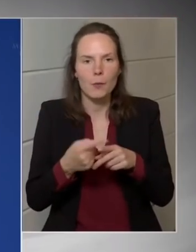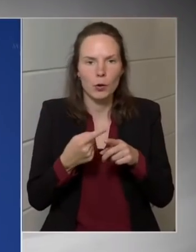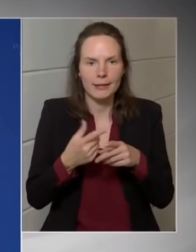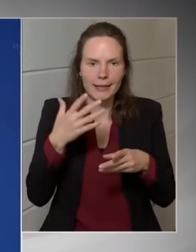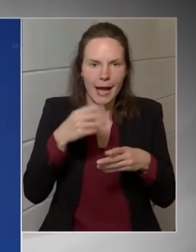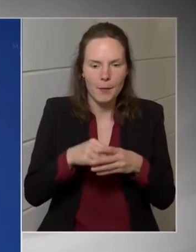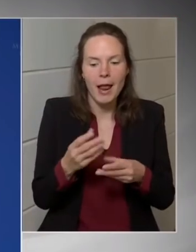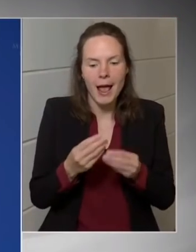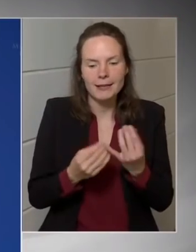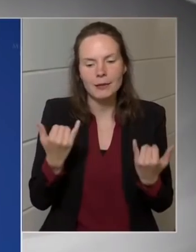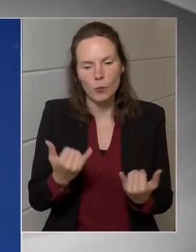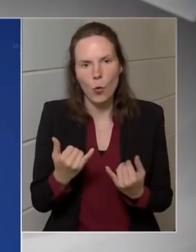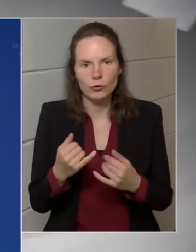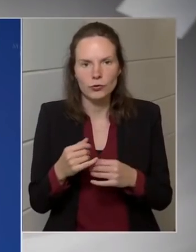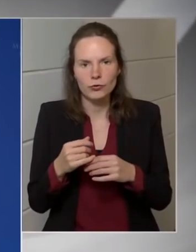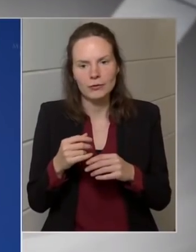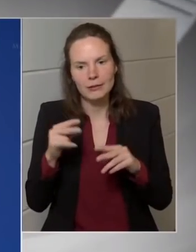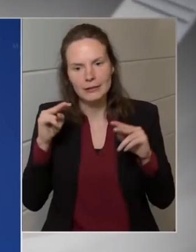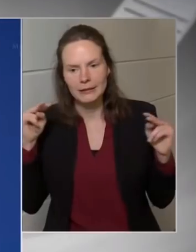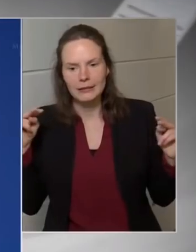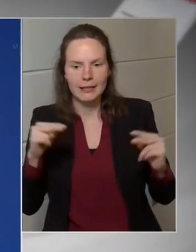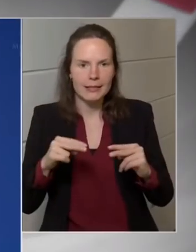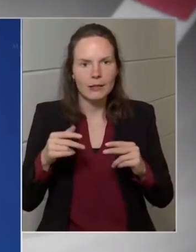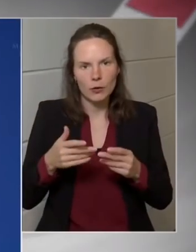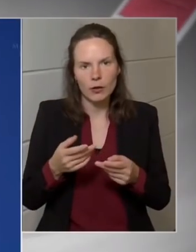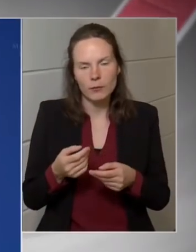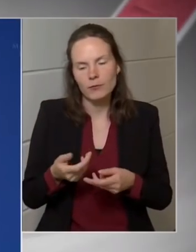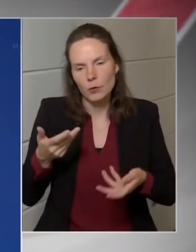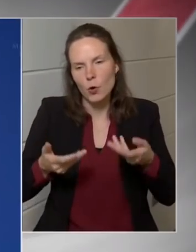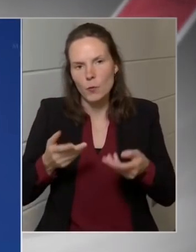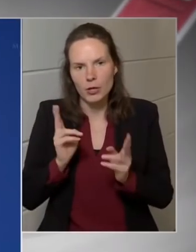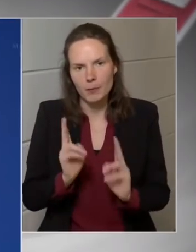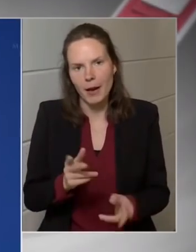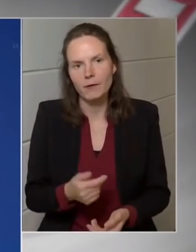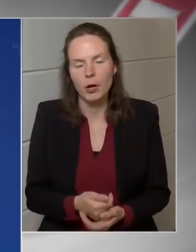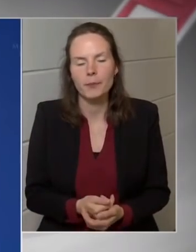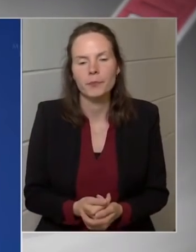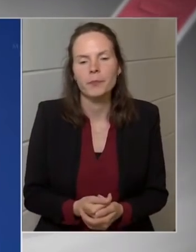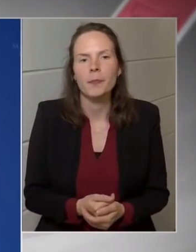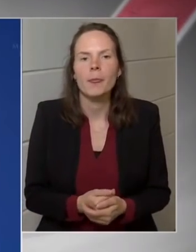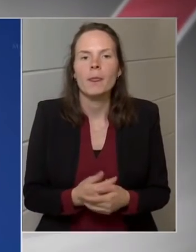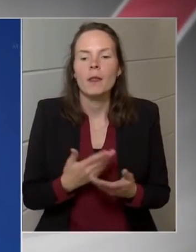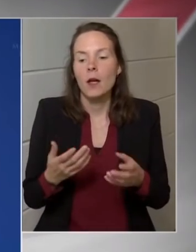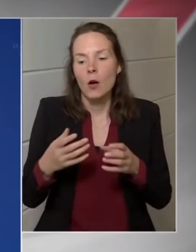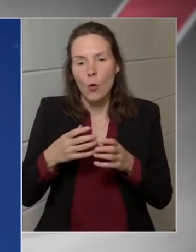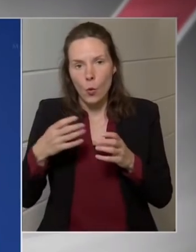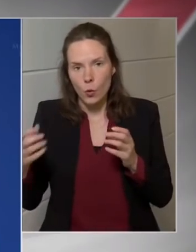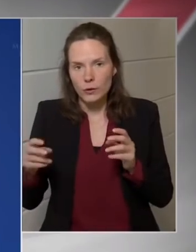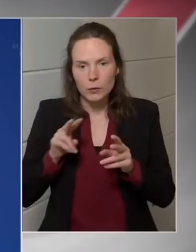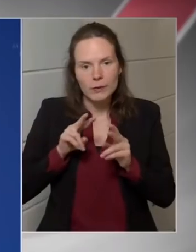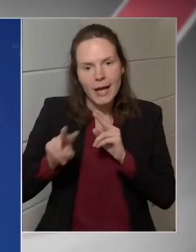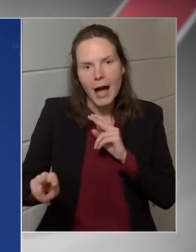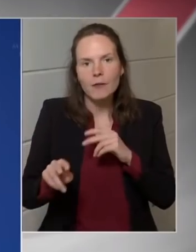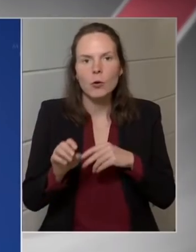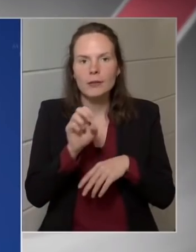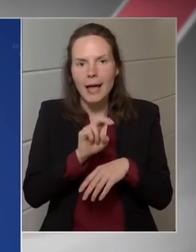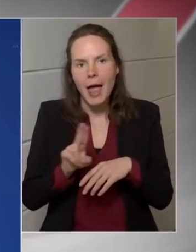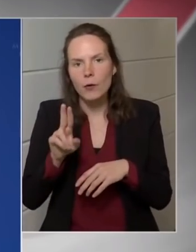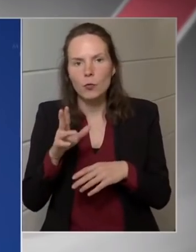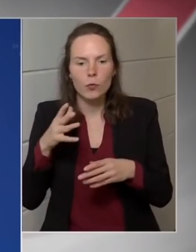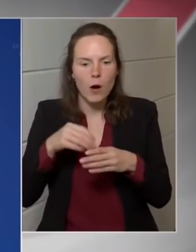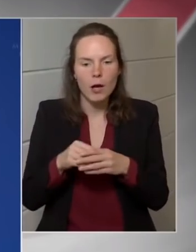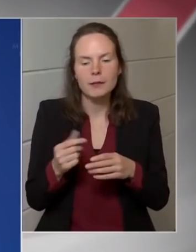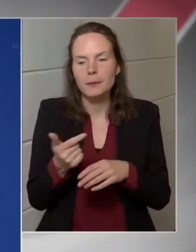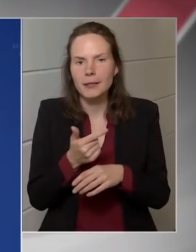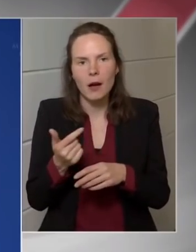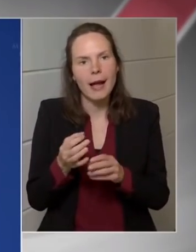az oloszok-ukrajna elleni támadására. Ma ez a legfontosabb kérdés az európai és világpolitikában, ezért